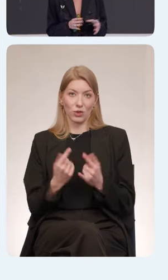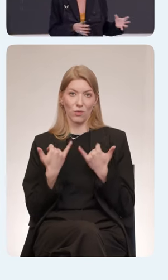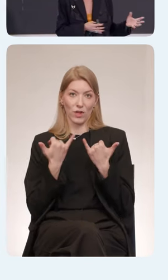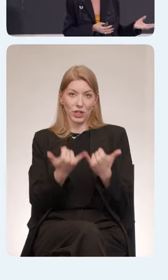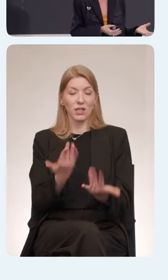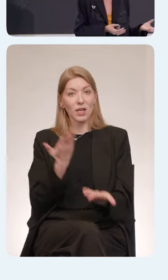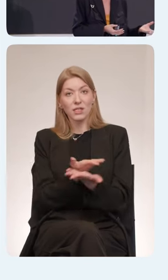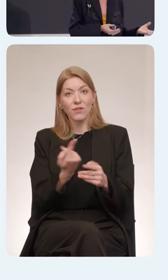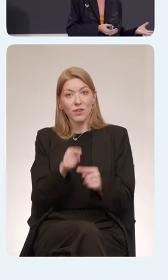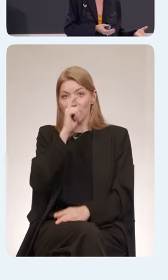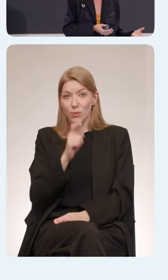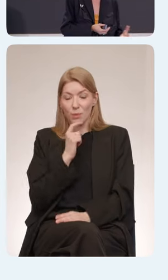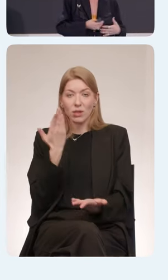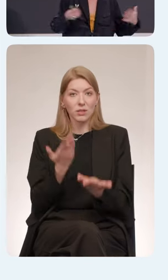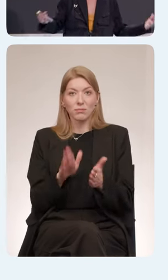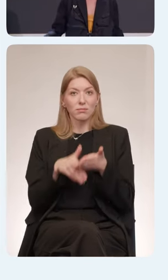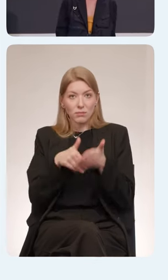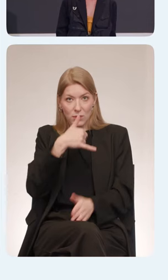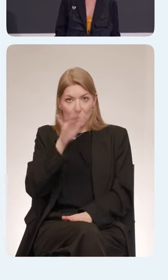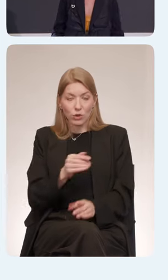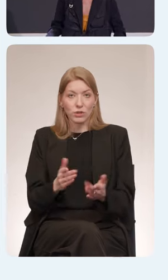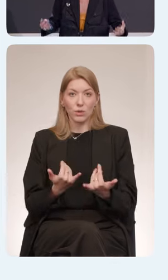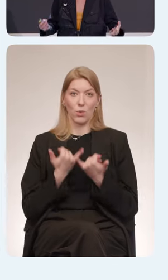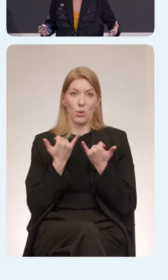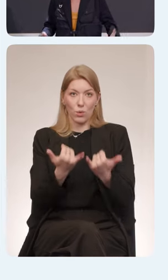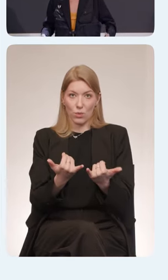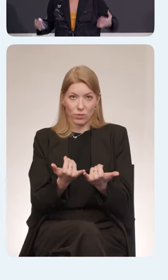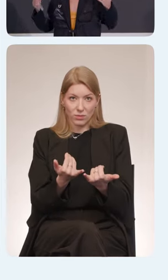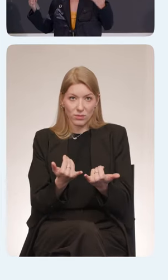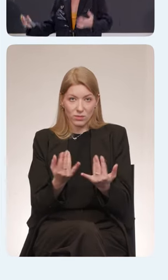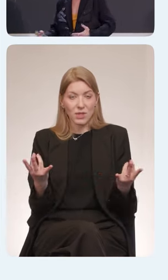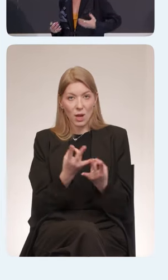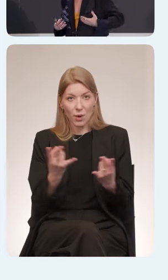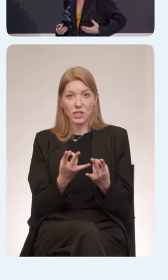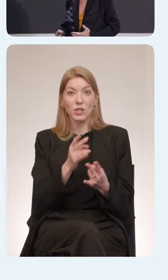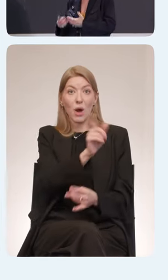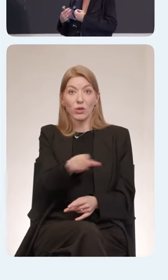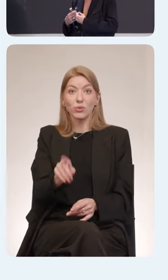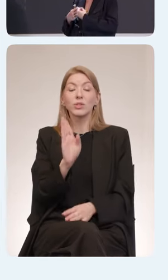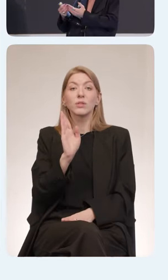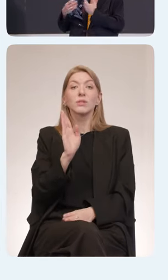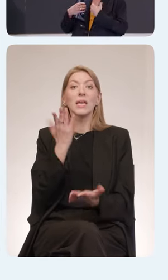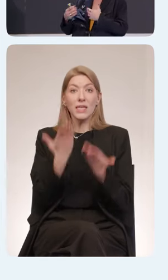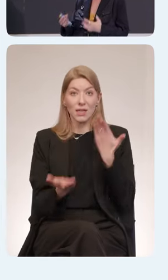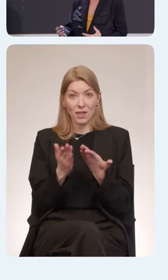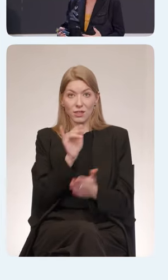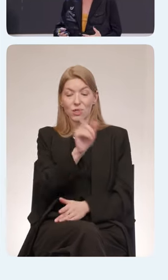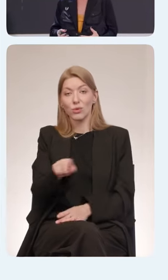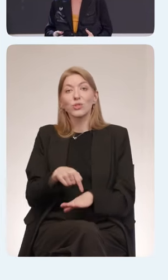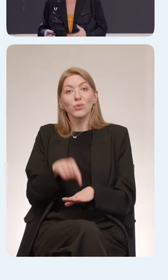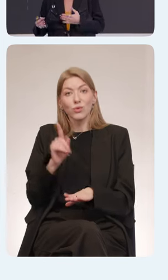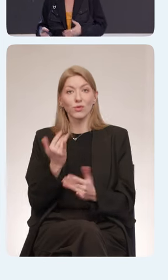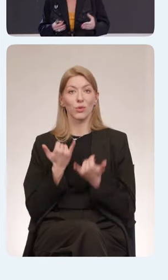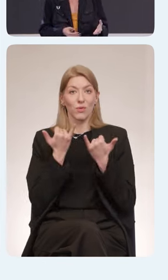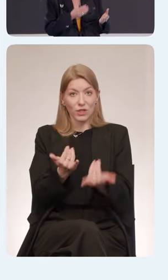вы не сможете помочь им внедрить стандарты доступности. Ну, никак. Потому что в этот момент они будут понимать, что вы не на их волне, вы не на их стороне,